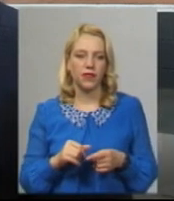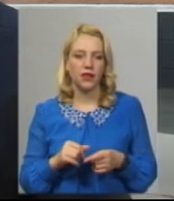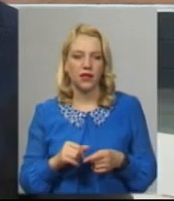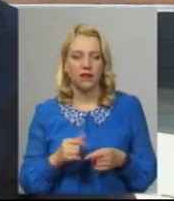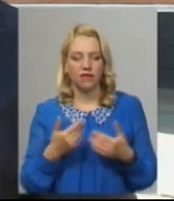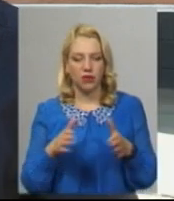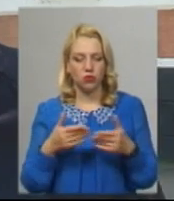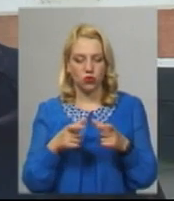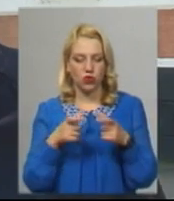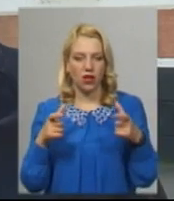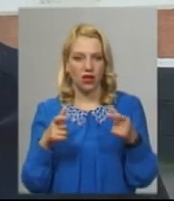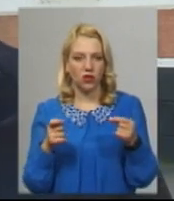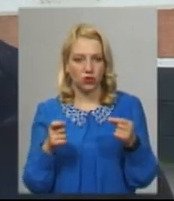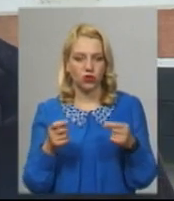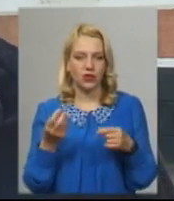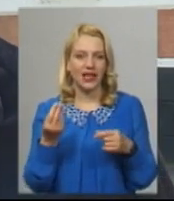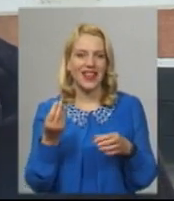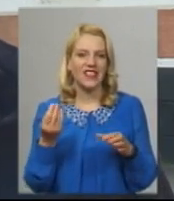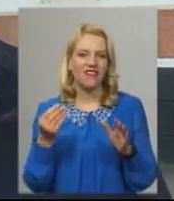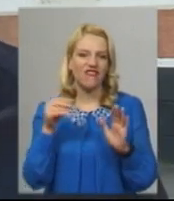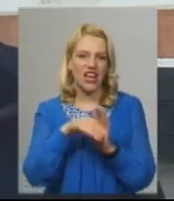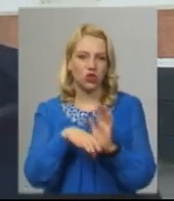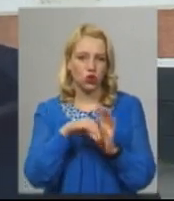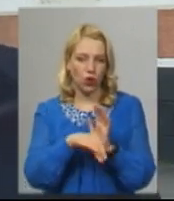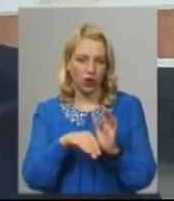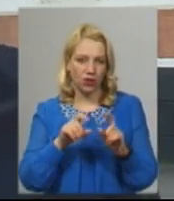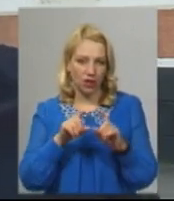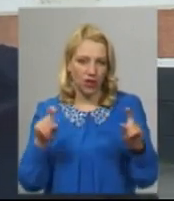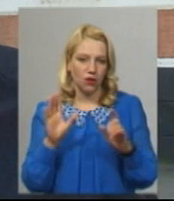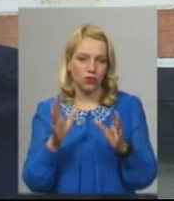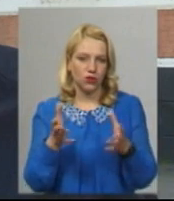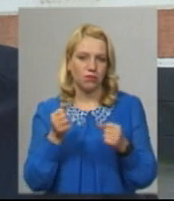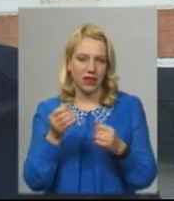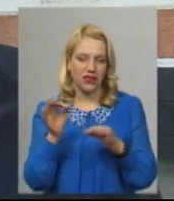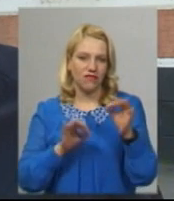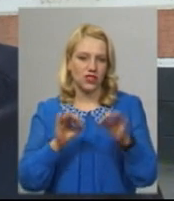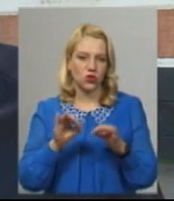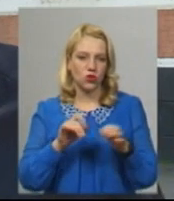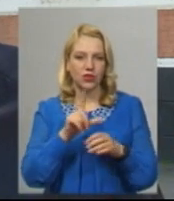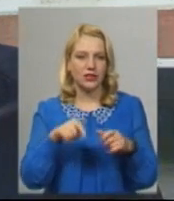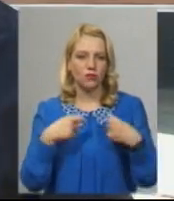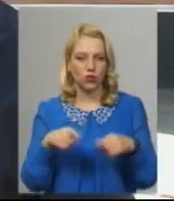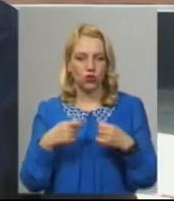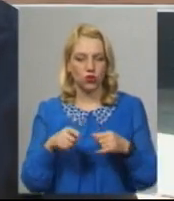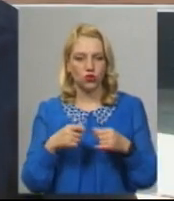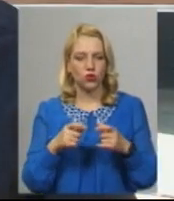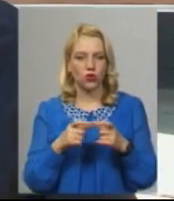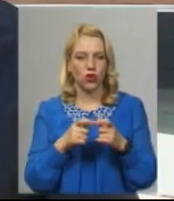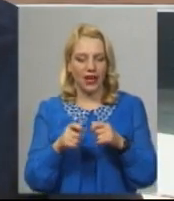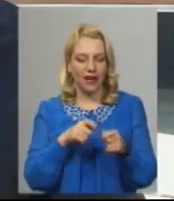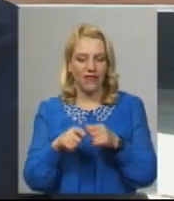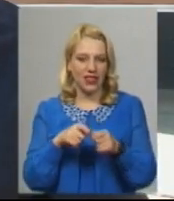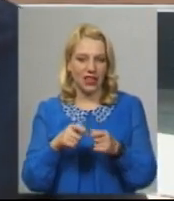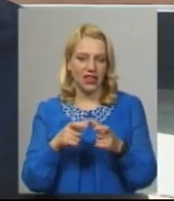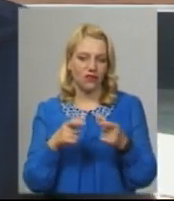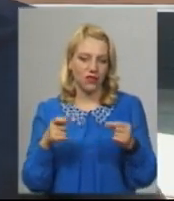карточок Інвестор буде брати відсоток з продажу квитків і таким чином